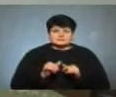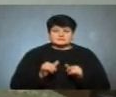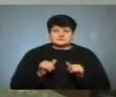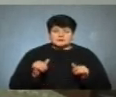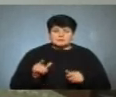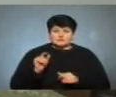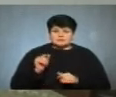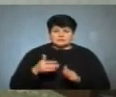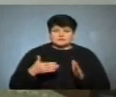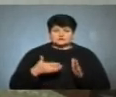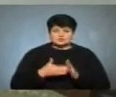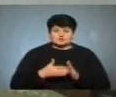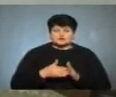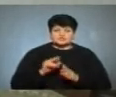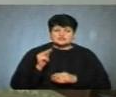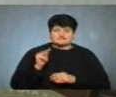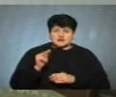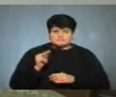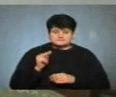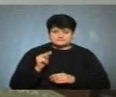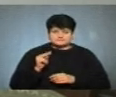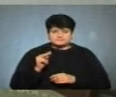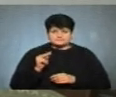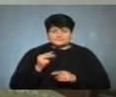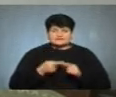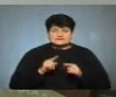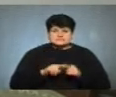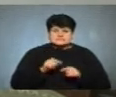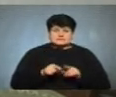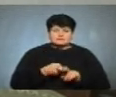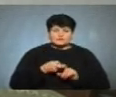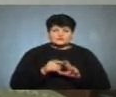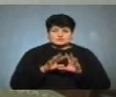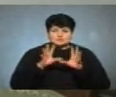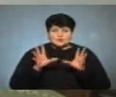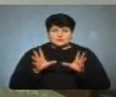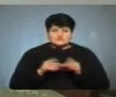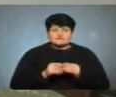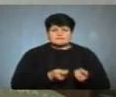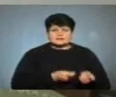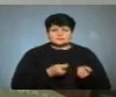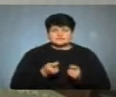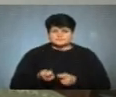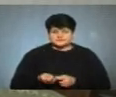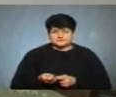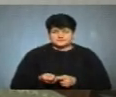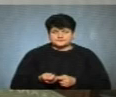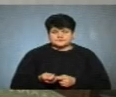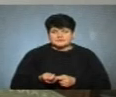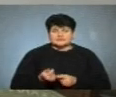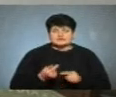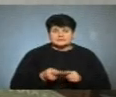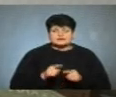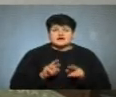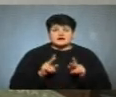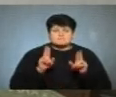понеділка до четверга. Це пов'язано з об'ємами доставок. І, як правило,